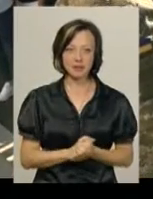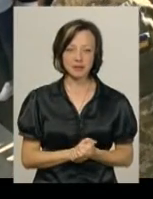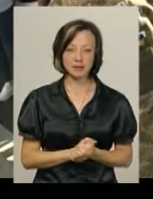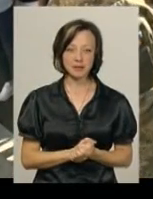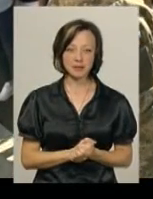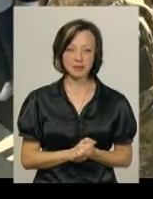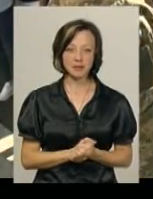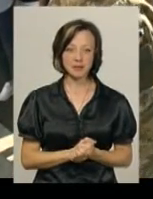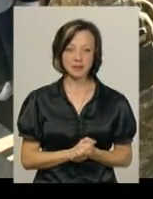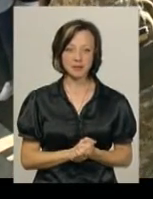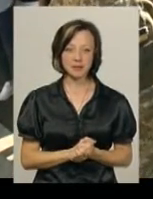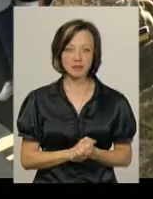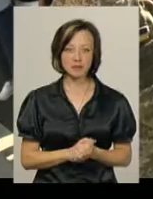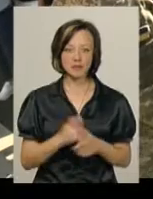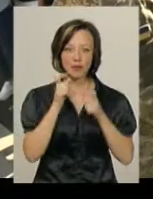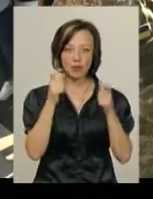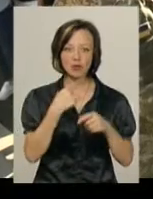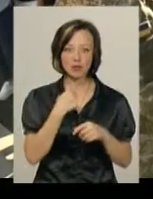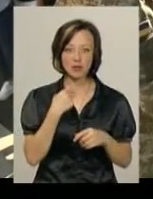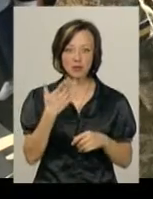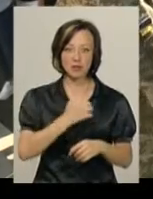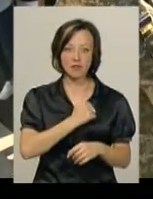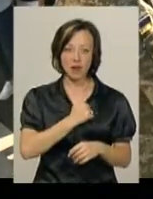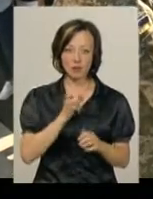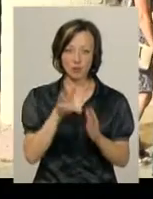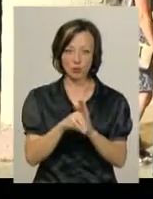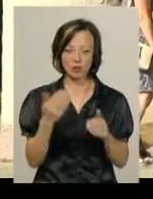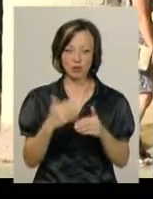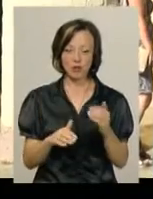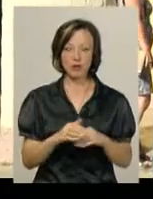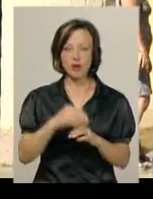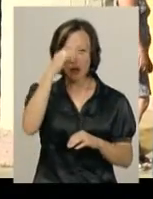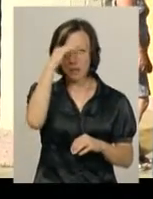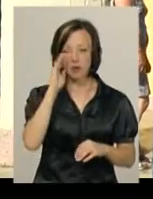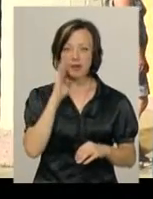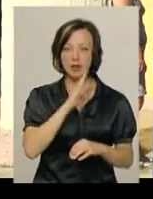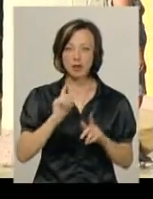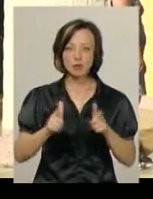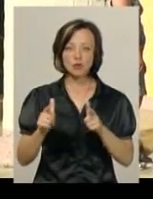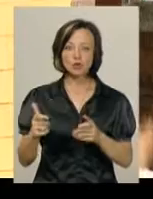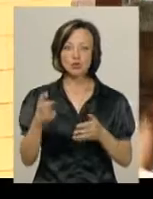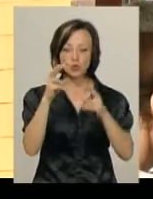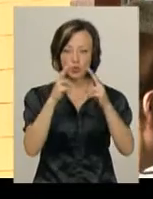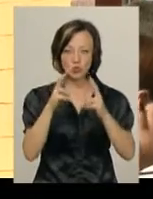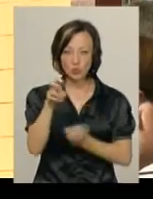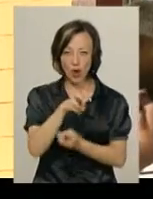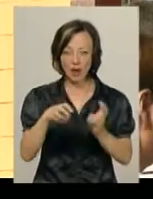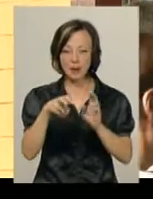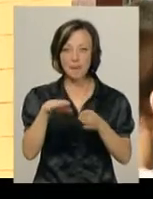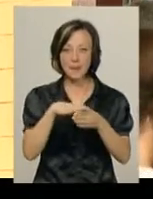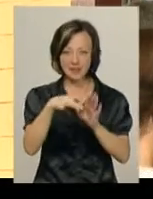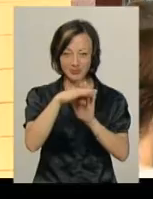Є? Власніше, кажіть, ви ж в армії вже. Батьки абітурієнтів шукають прізвища своїх дітей на